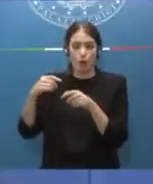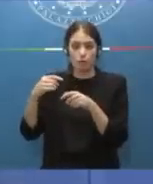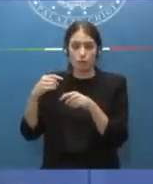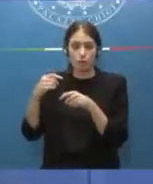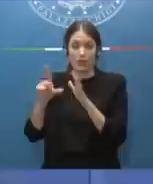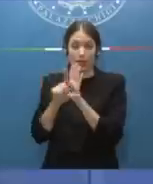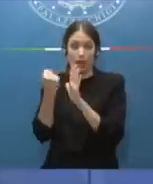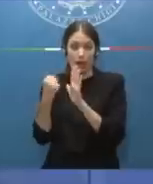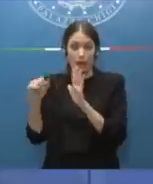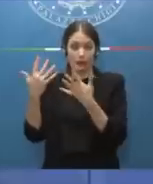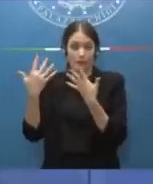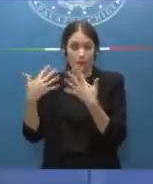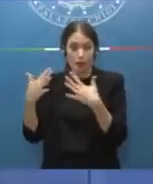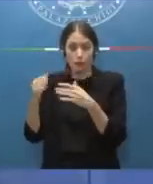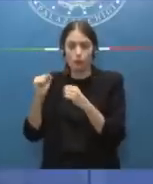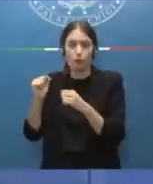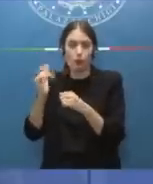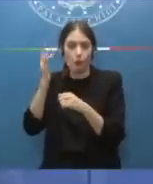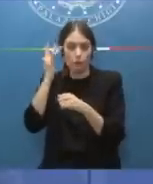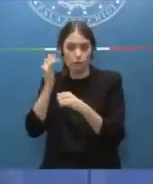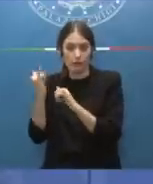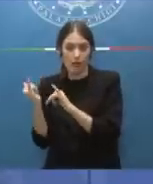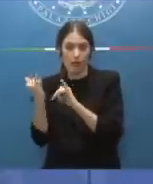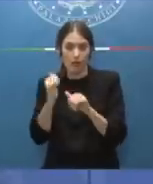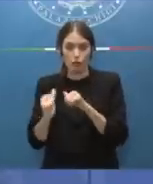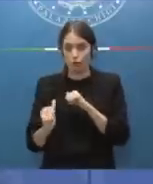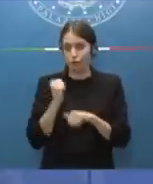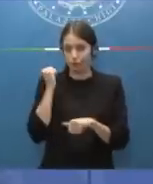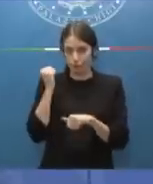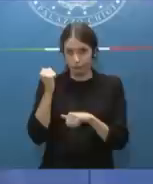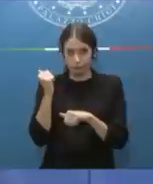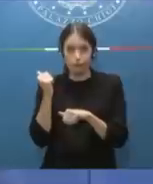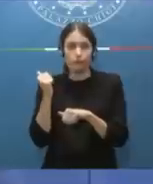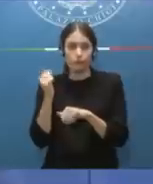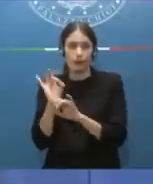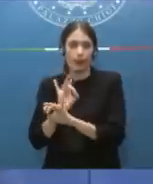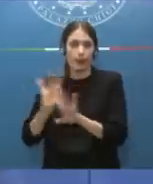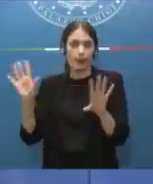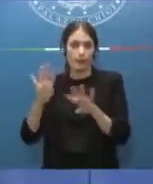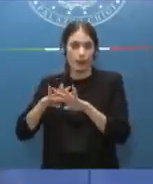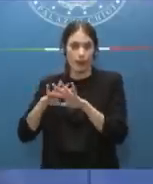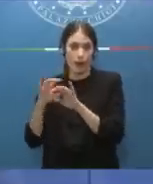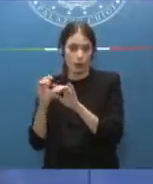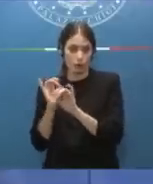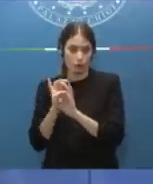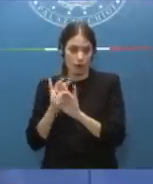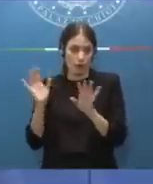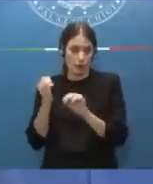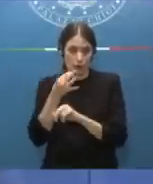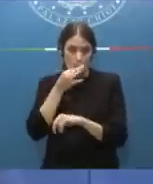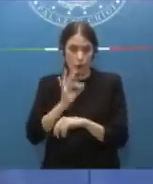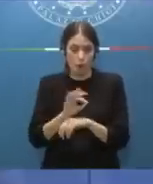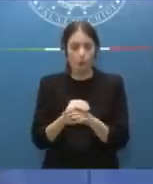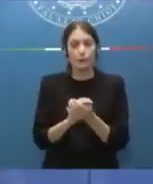escano anticipatamente, escano anzi dal carcere. Anche